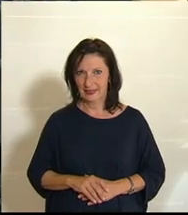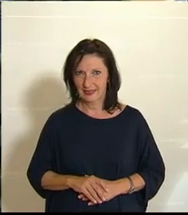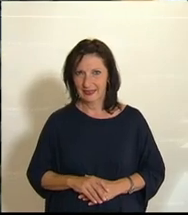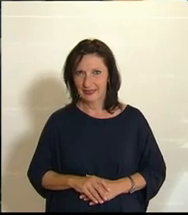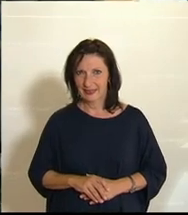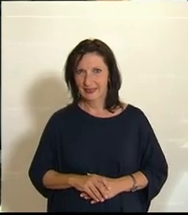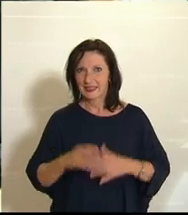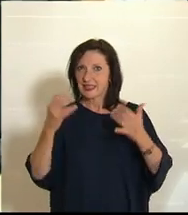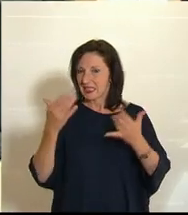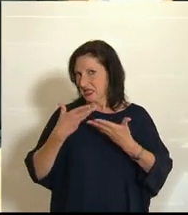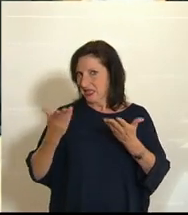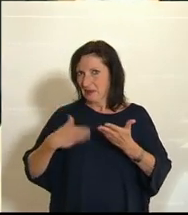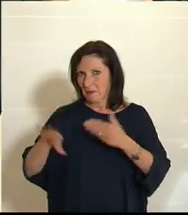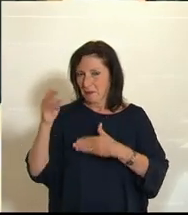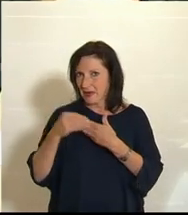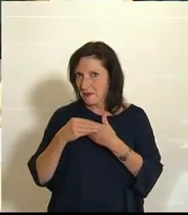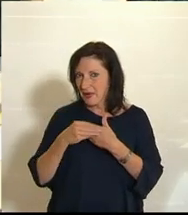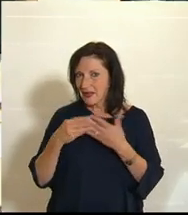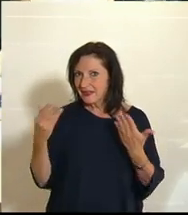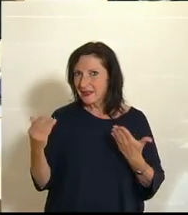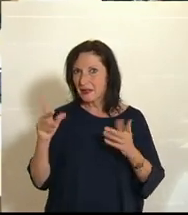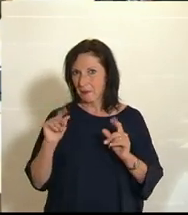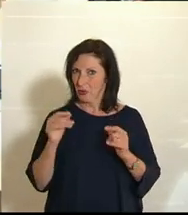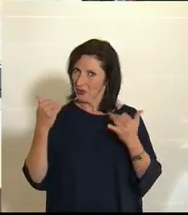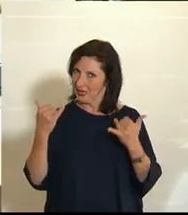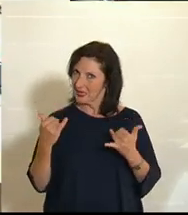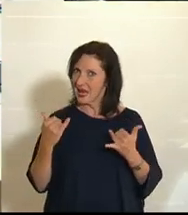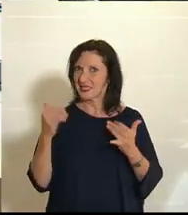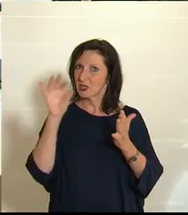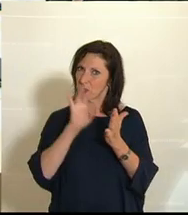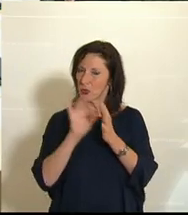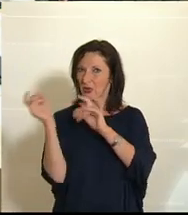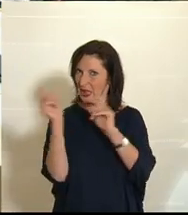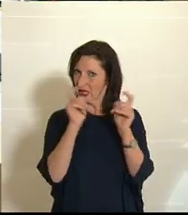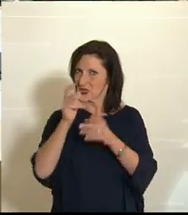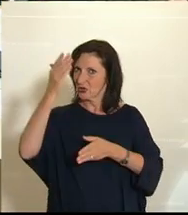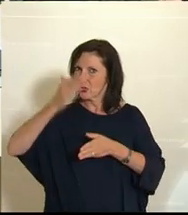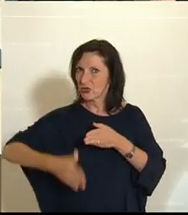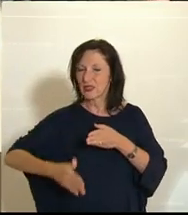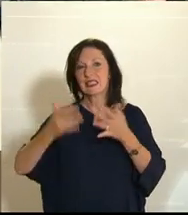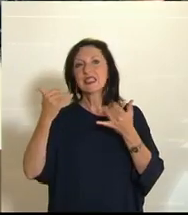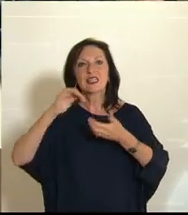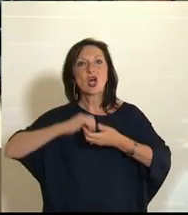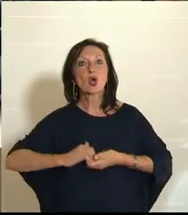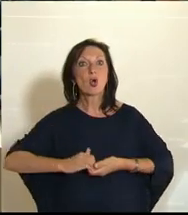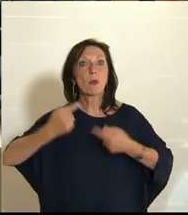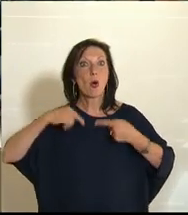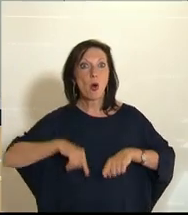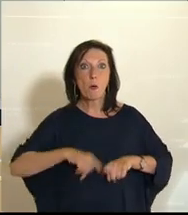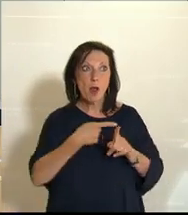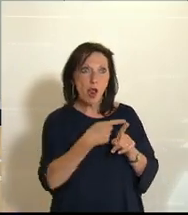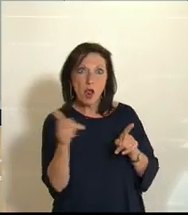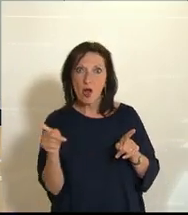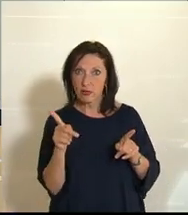Zu Wort ist niemand mehr gemeldet, damit ist diese Debatte geschlossen. Ich frage die Klubab-Leute, ob sie eine